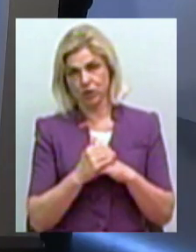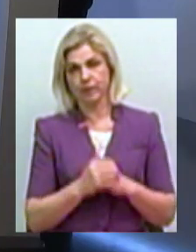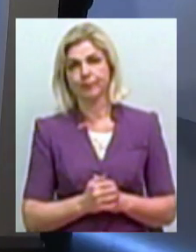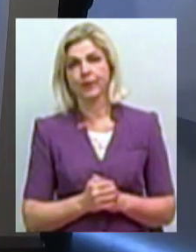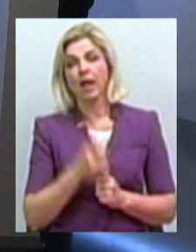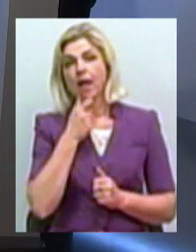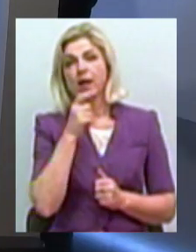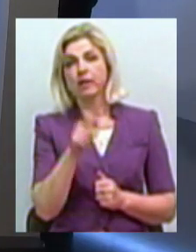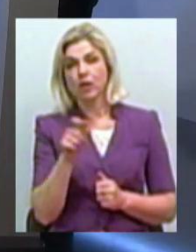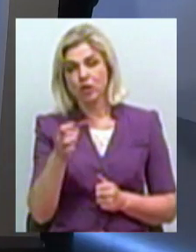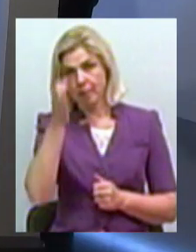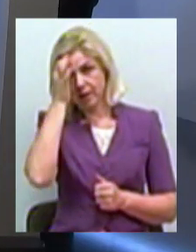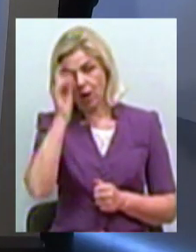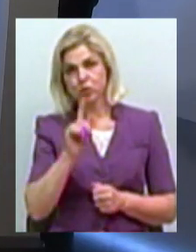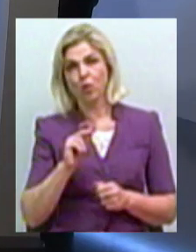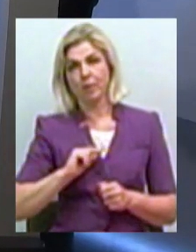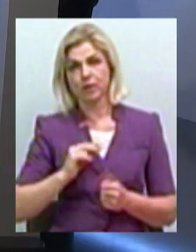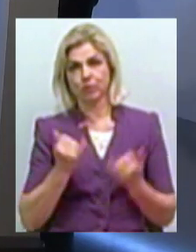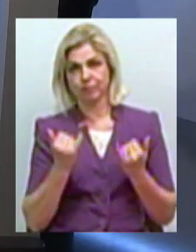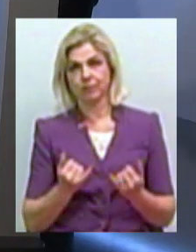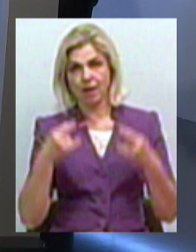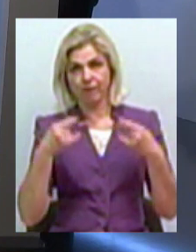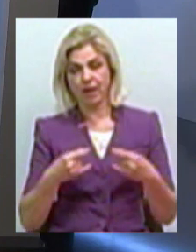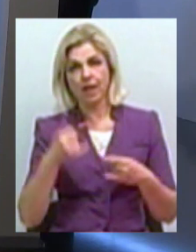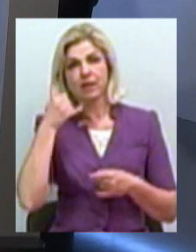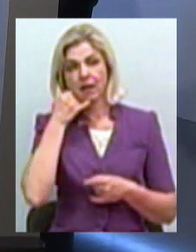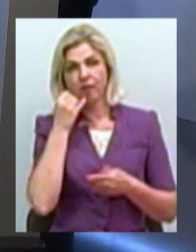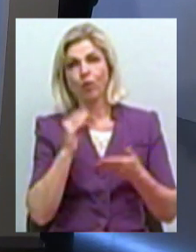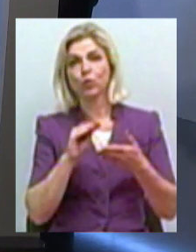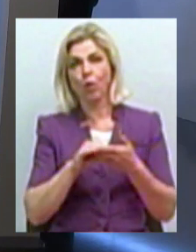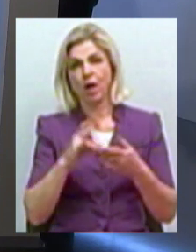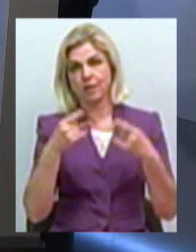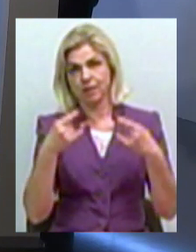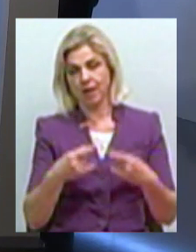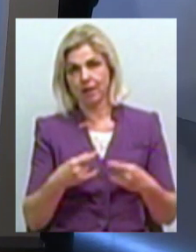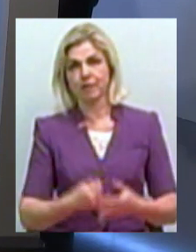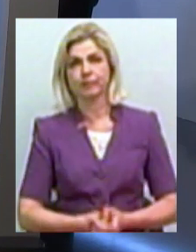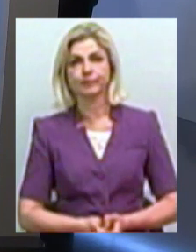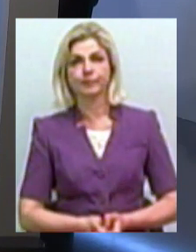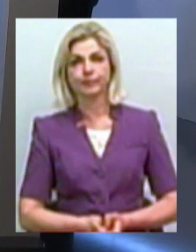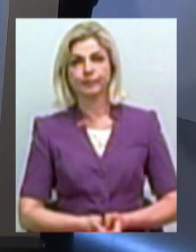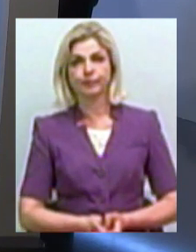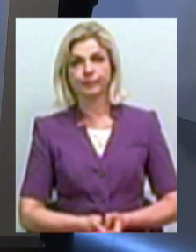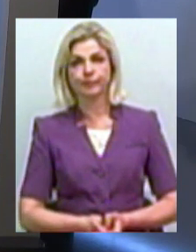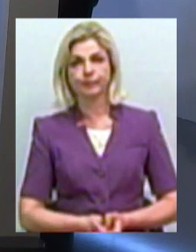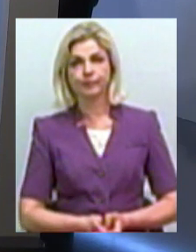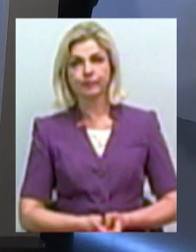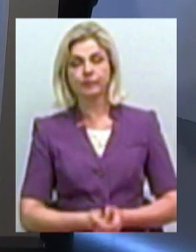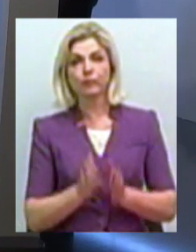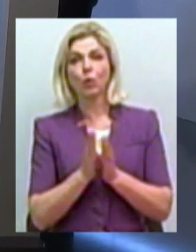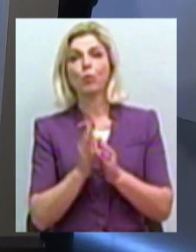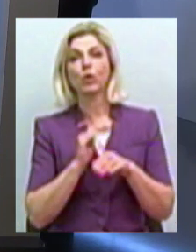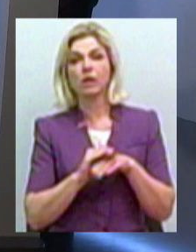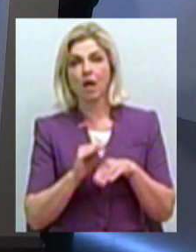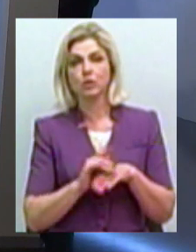А глядачам я нагадую, що ми працюємо в прямому ефірі. Телефон студії 76 92 33. Будь ласка,